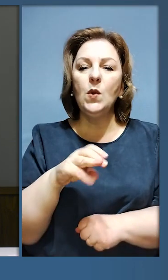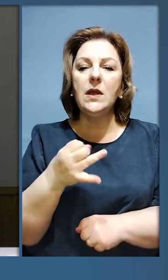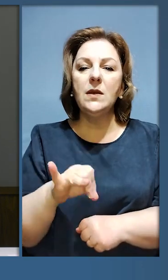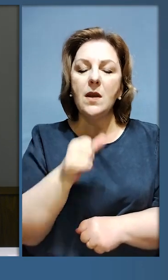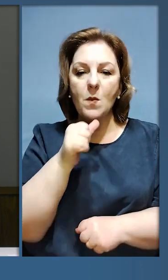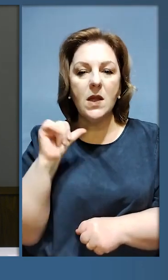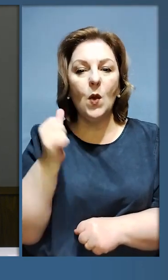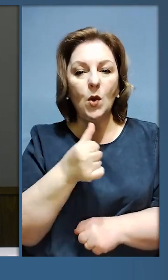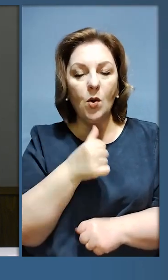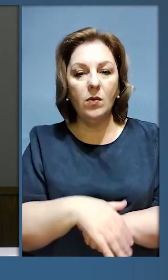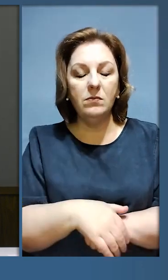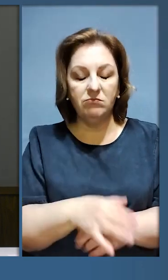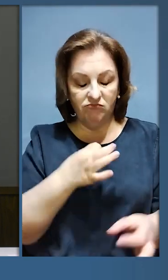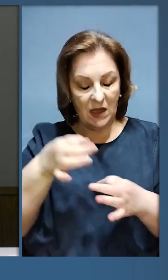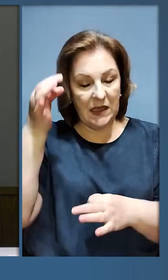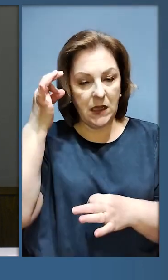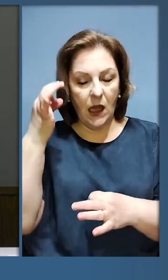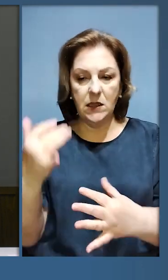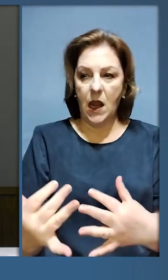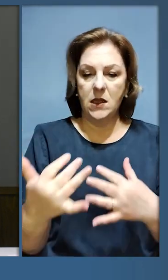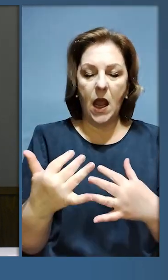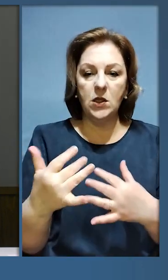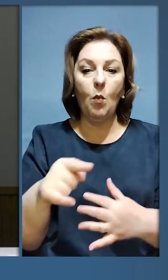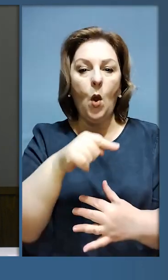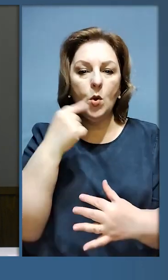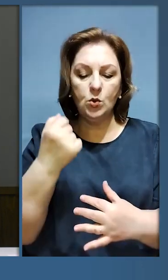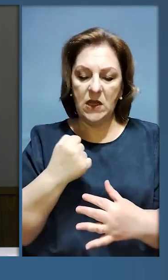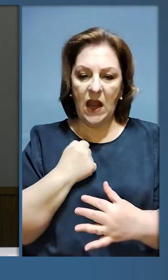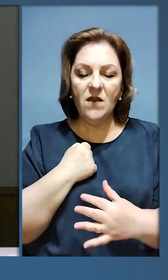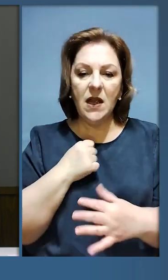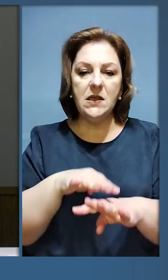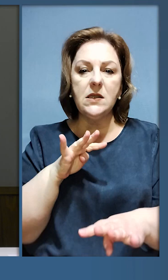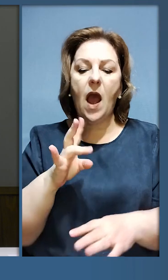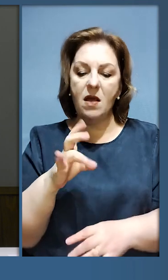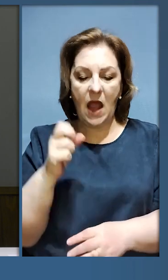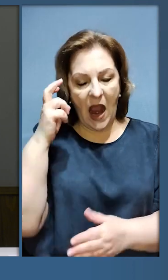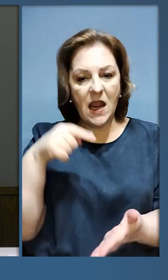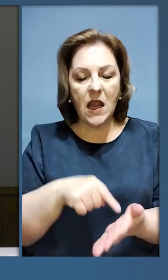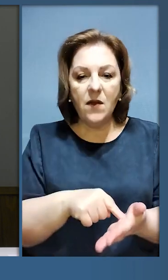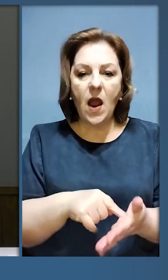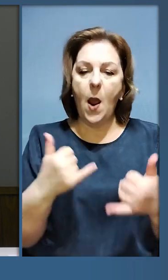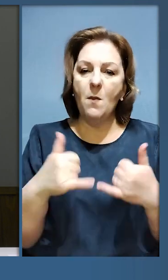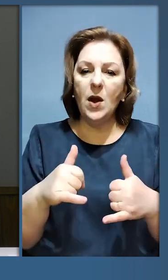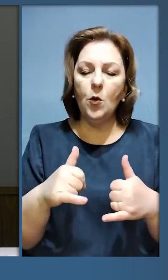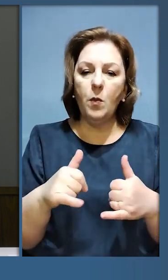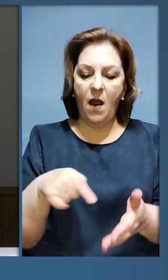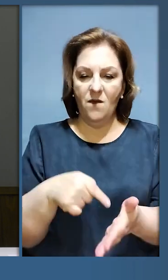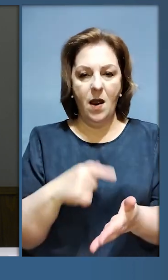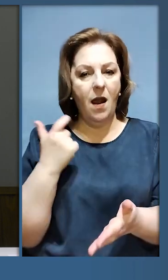Згадайте лютий минулого року, згадайте наступ російських військ на Київ,